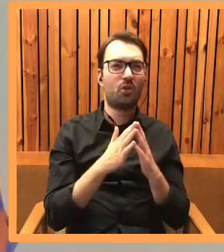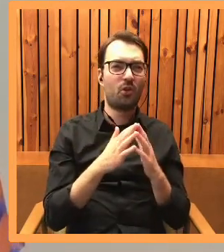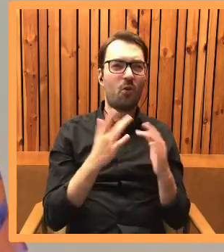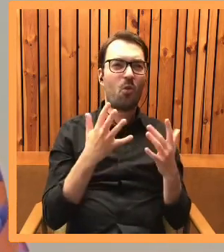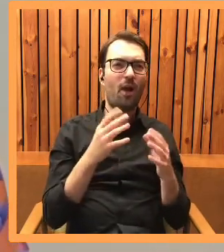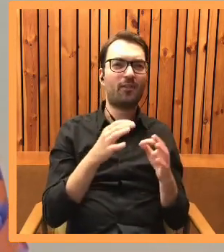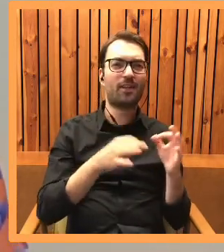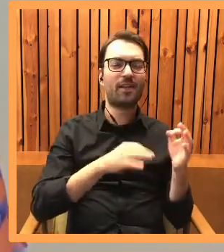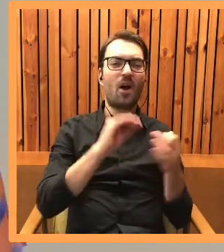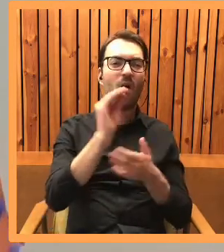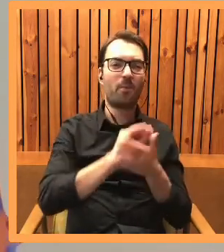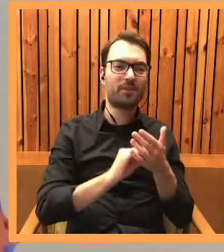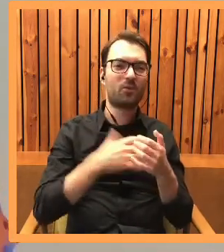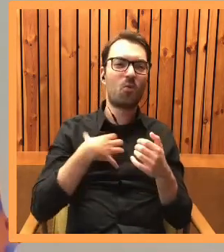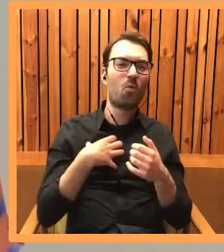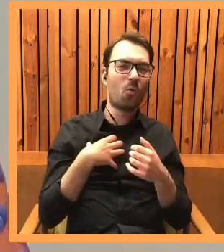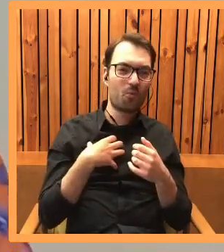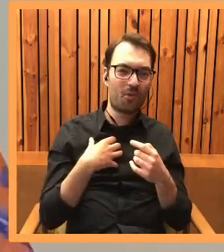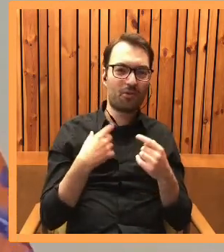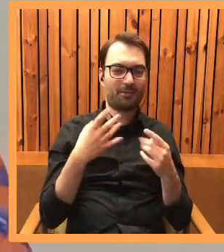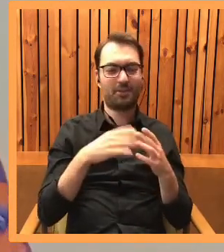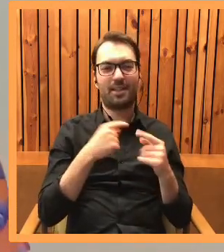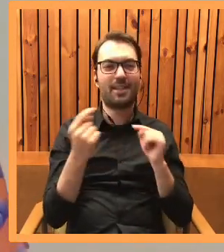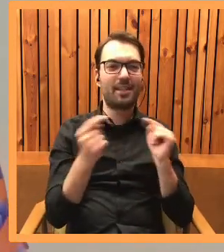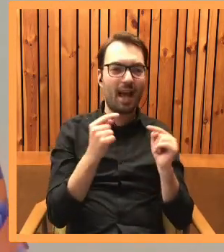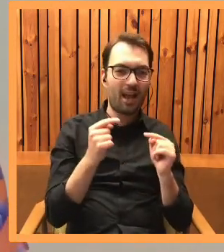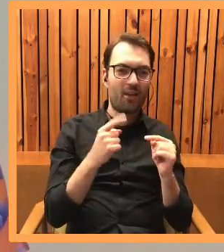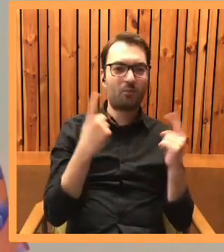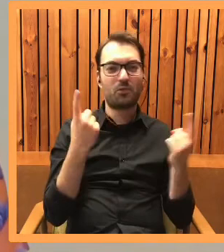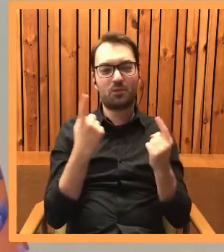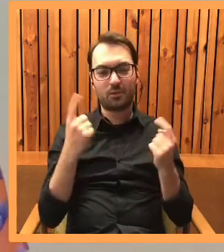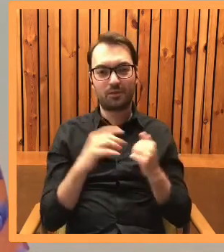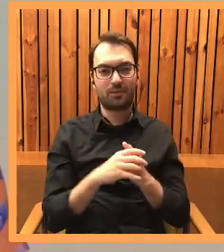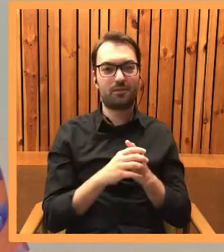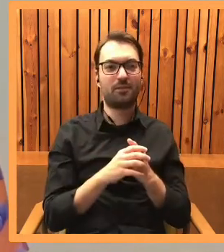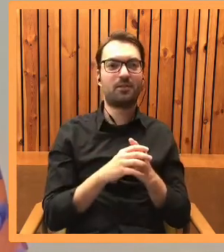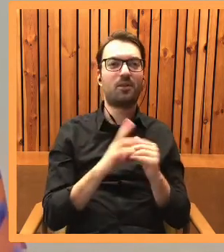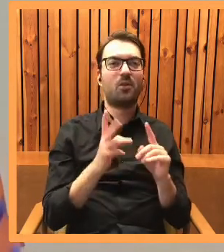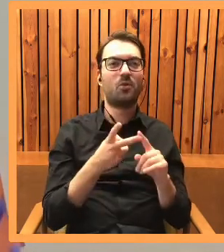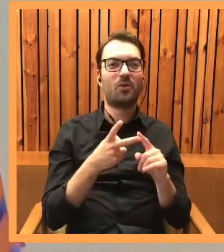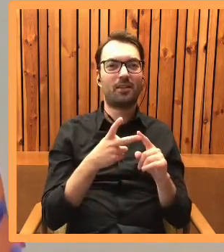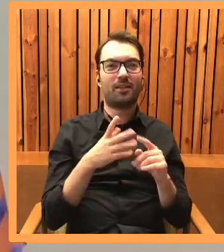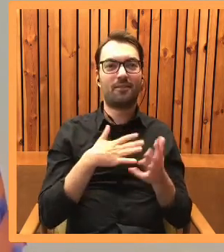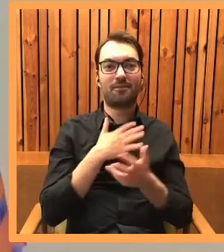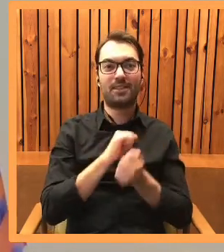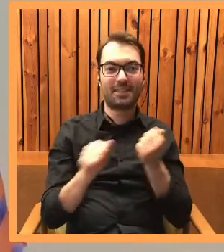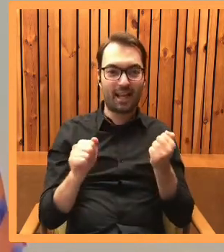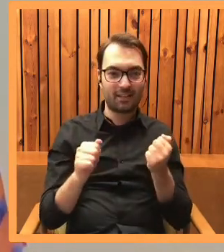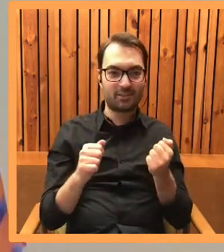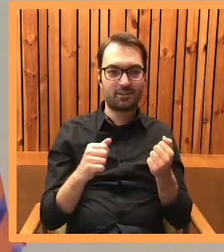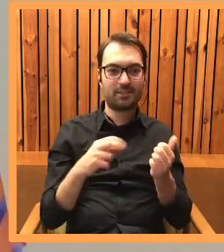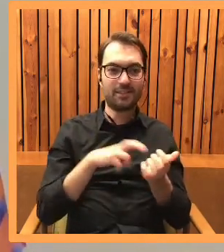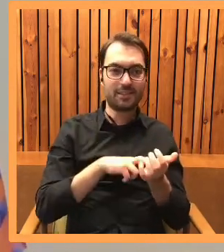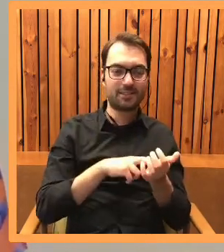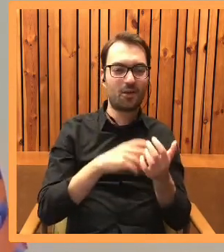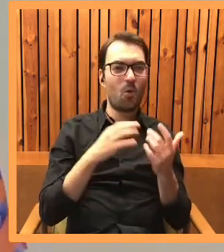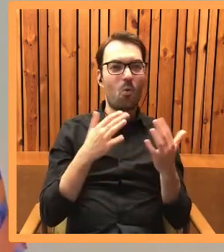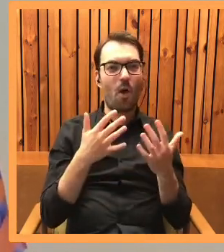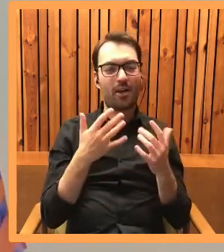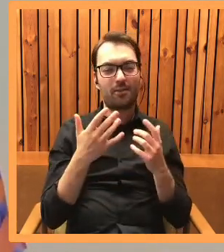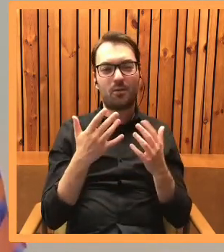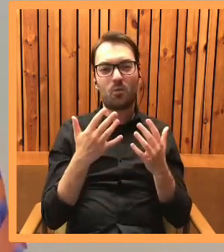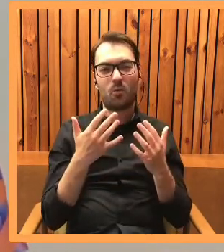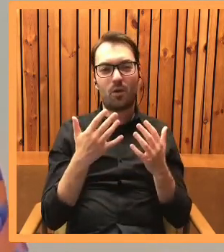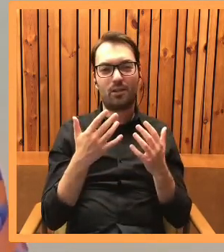opisać humor, tak, czy to sytuacyjny, czy w dialogu, a to przestraszenie według mnie jest łatwiejsze